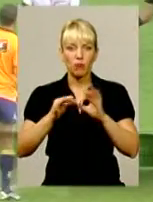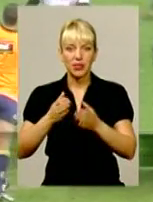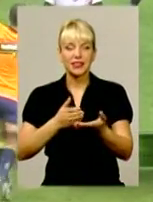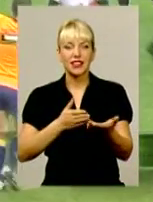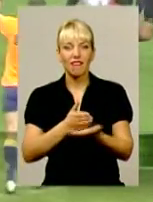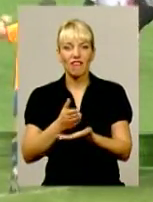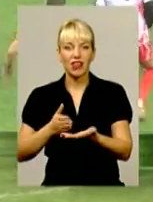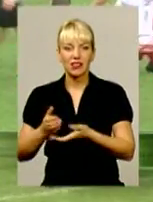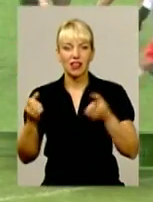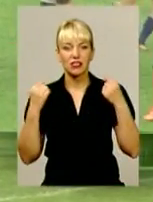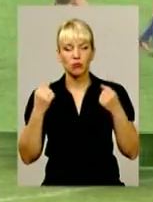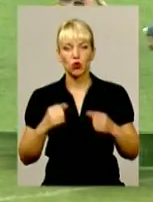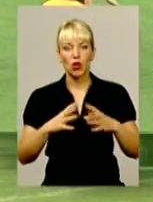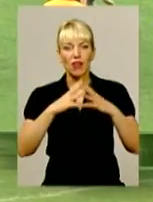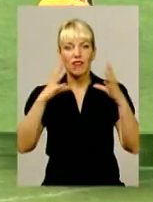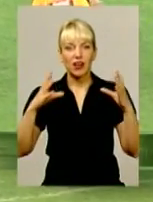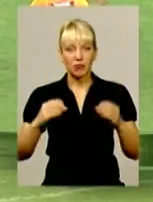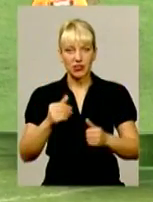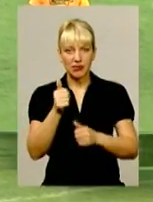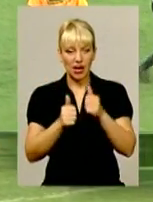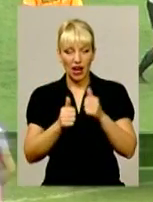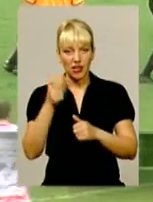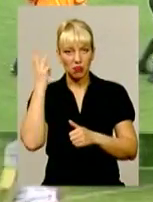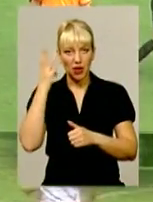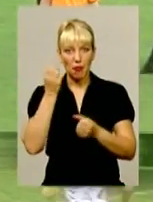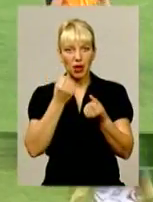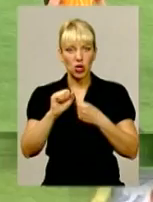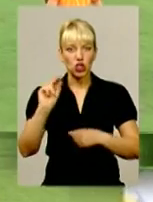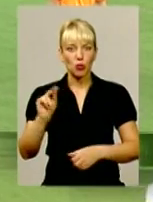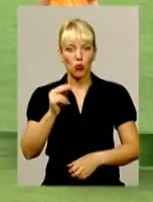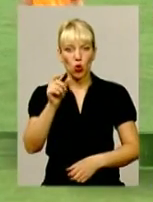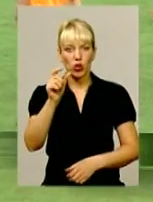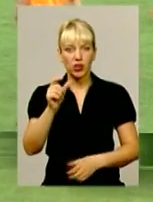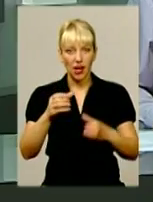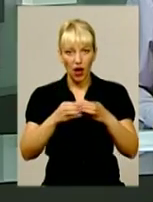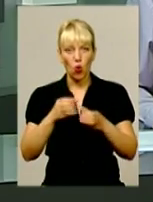Регбійний фурор. У змаганнях з регбі-сім хмельничани перемогли чемпіона України.